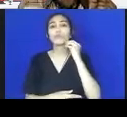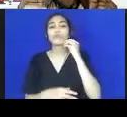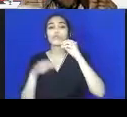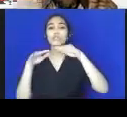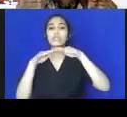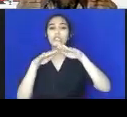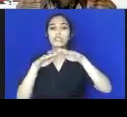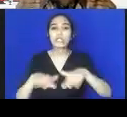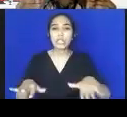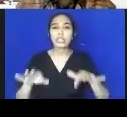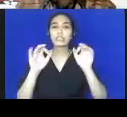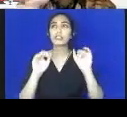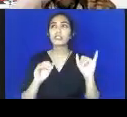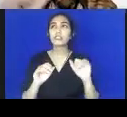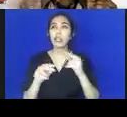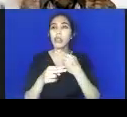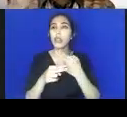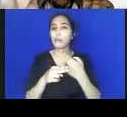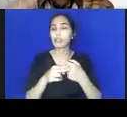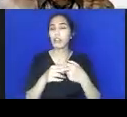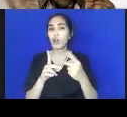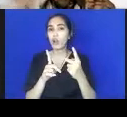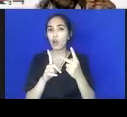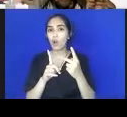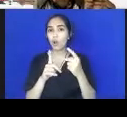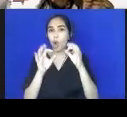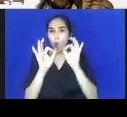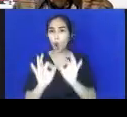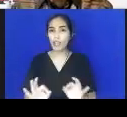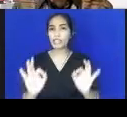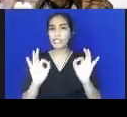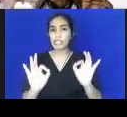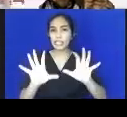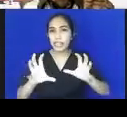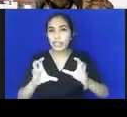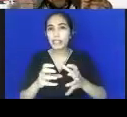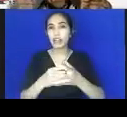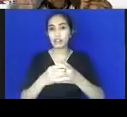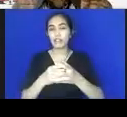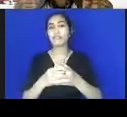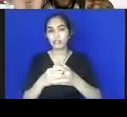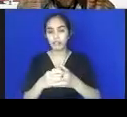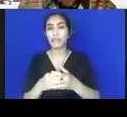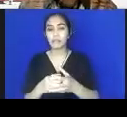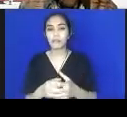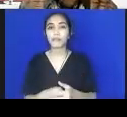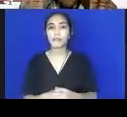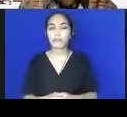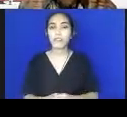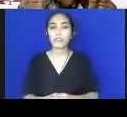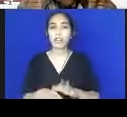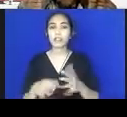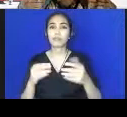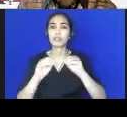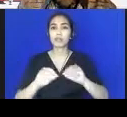holistik integratif. Jadi kalau kita waktu power biasanya sering menyebut power itu adalah pendidikan, dalam konteks